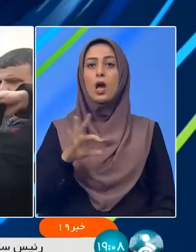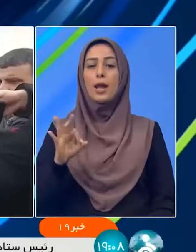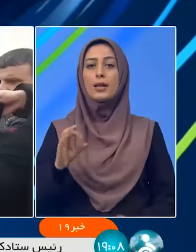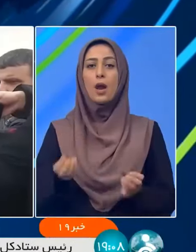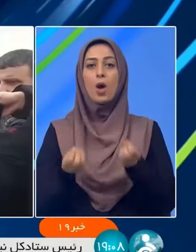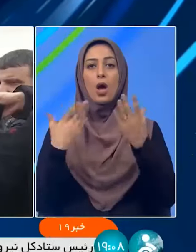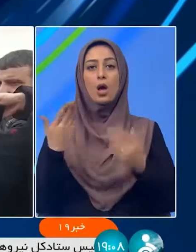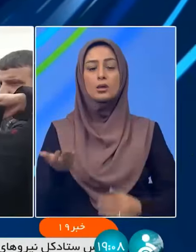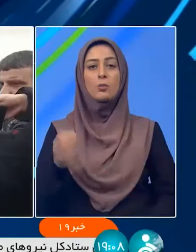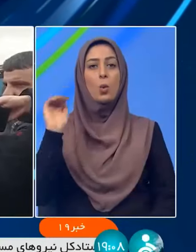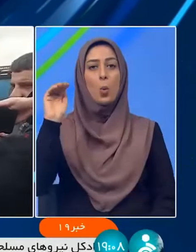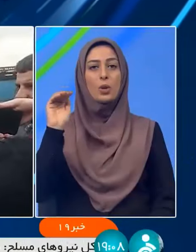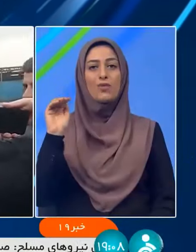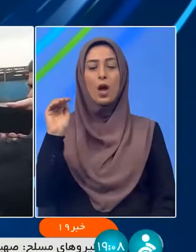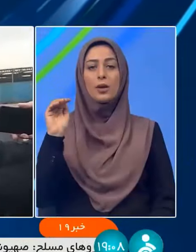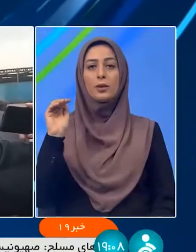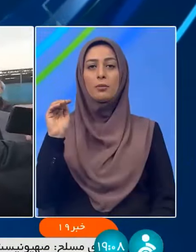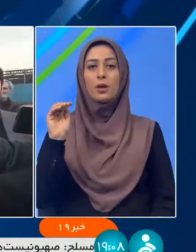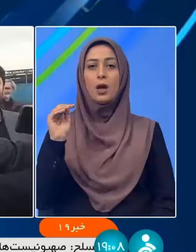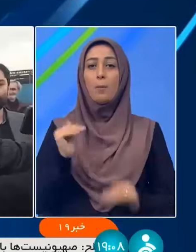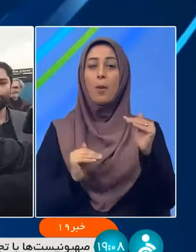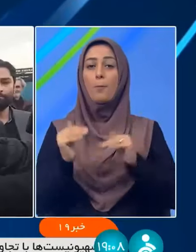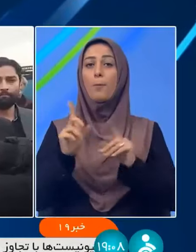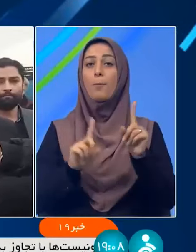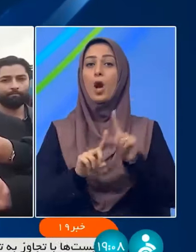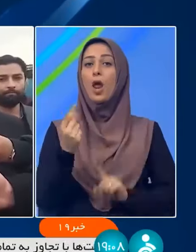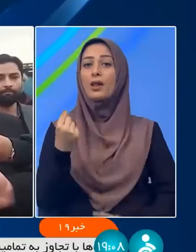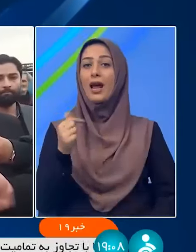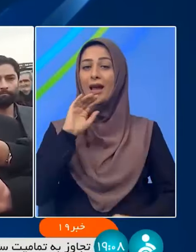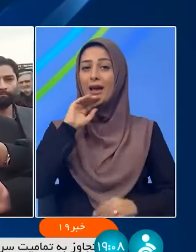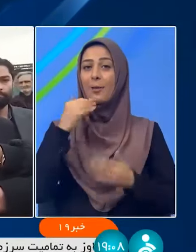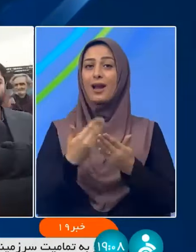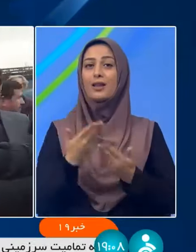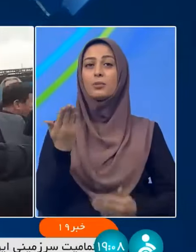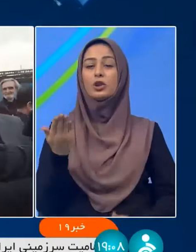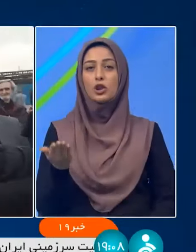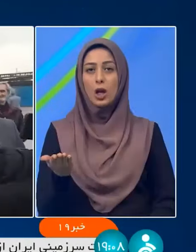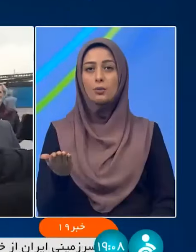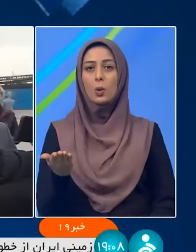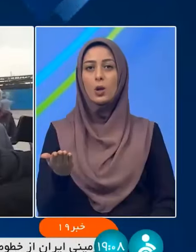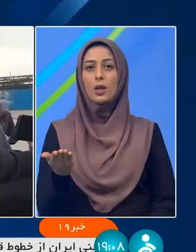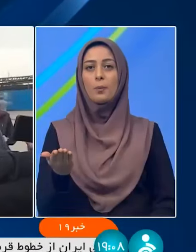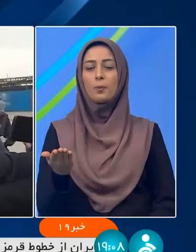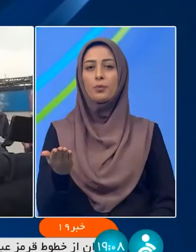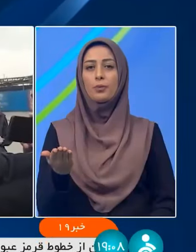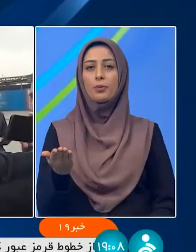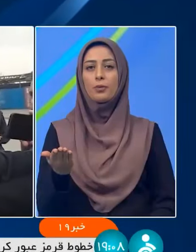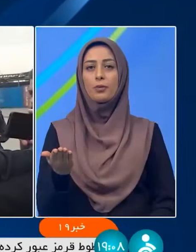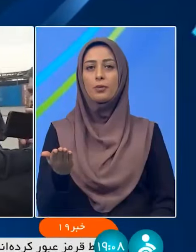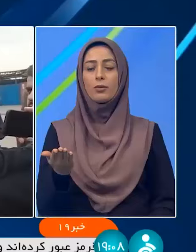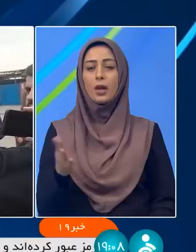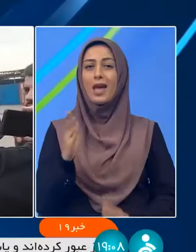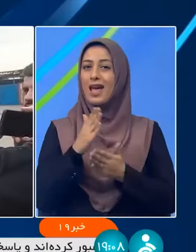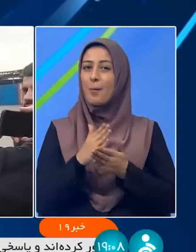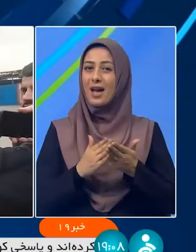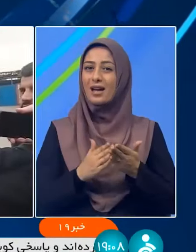امیدواریم با بیشترین قیمتی که اشنهاد بیشترین فروش بریسته برجهت بگران بخشی از مطالبات